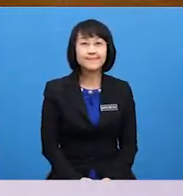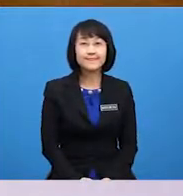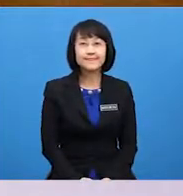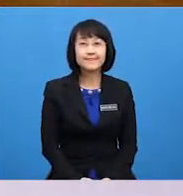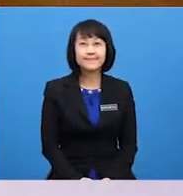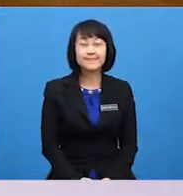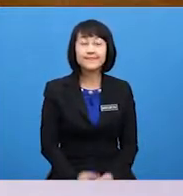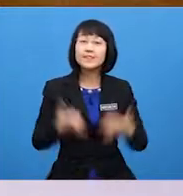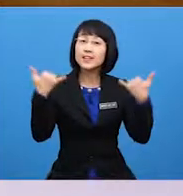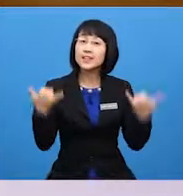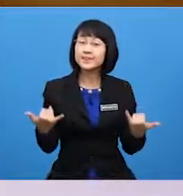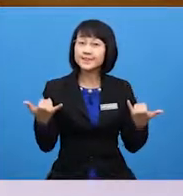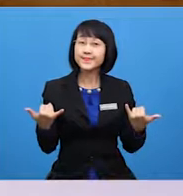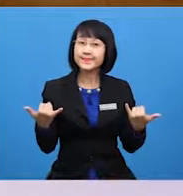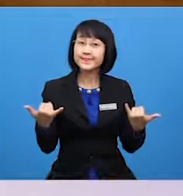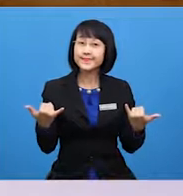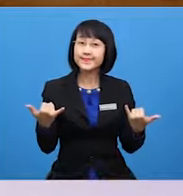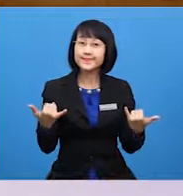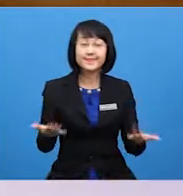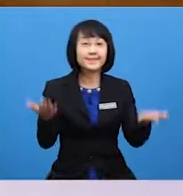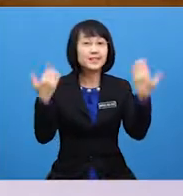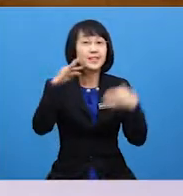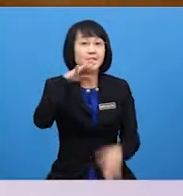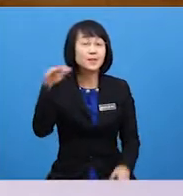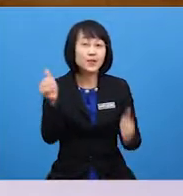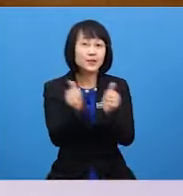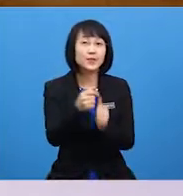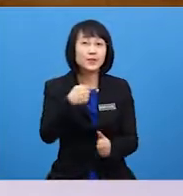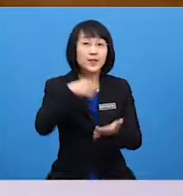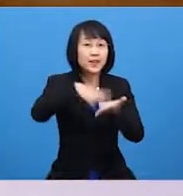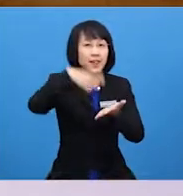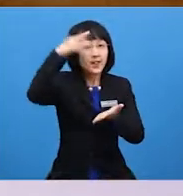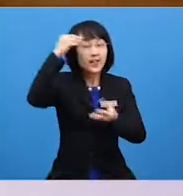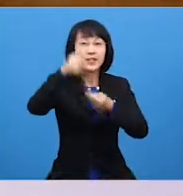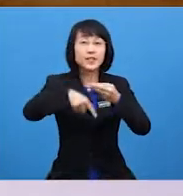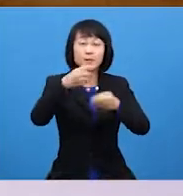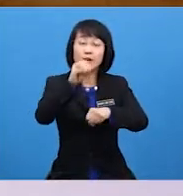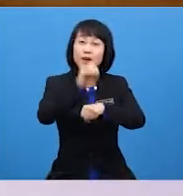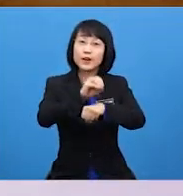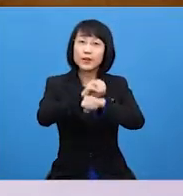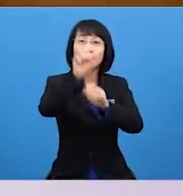So now, let's spell with me and learn about occupation